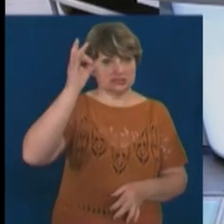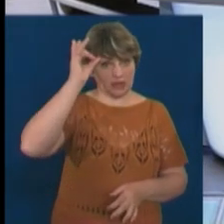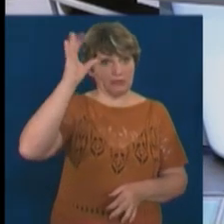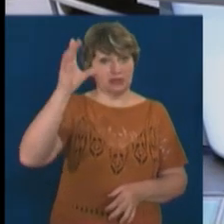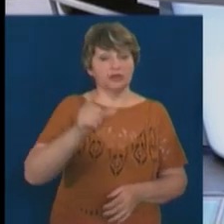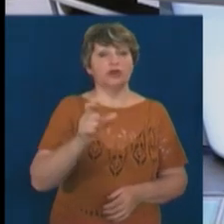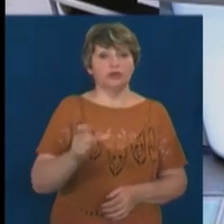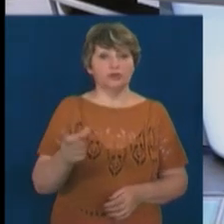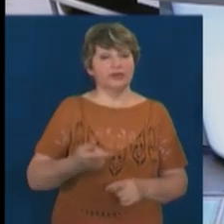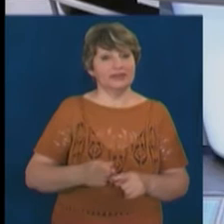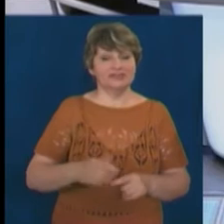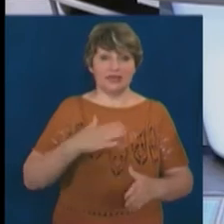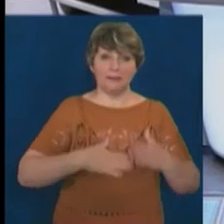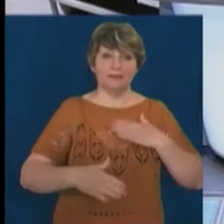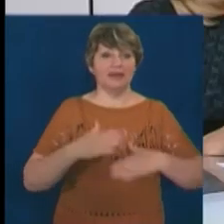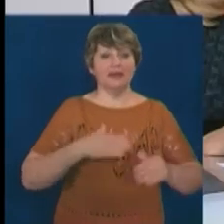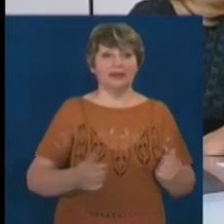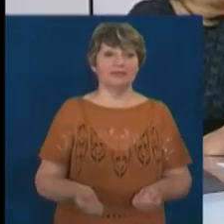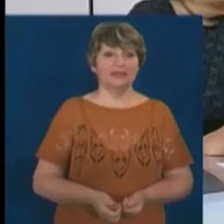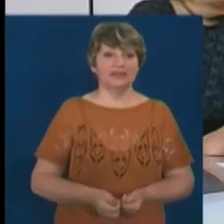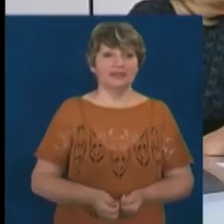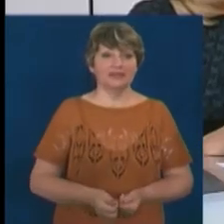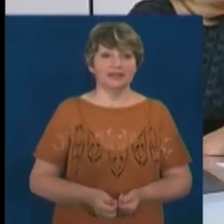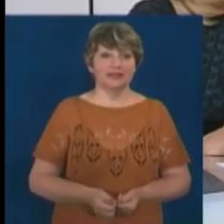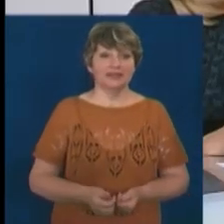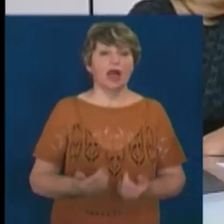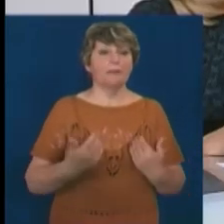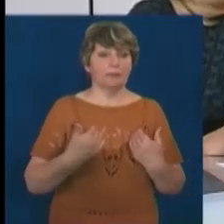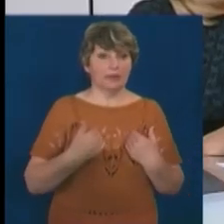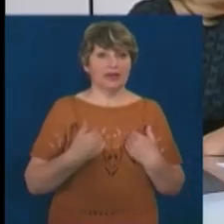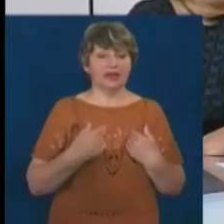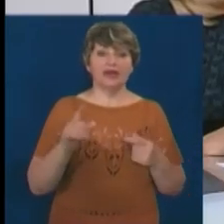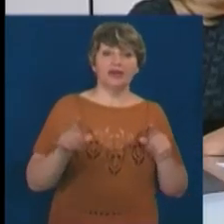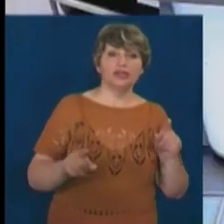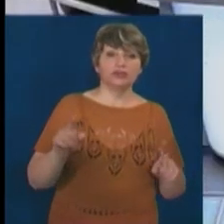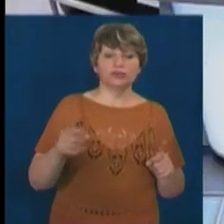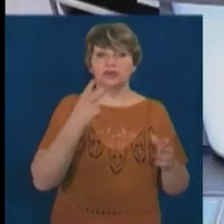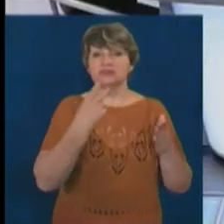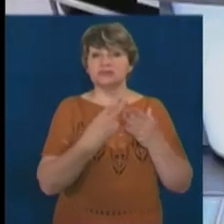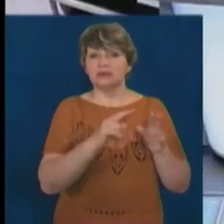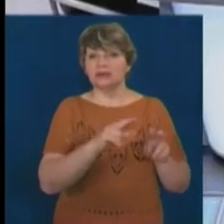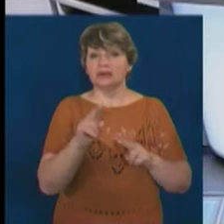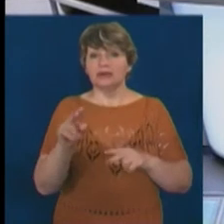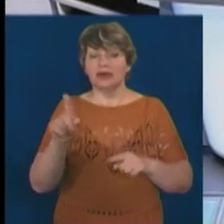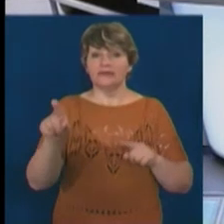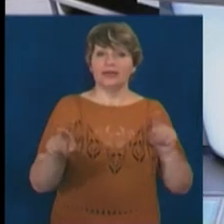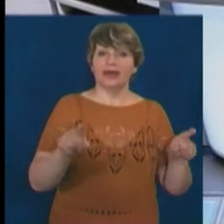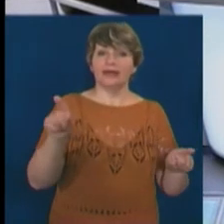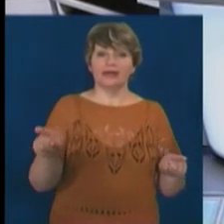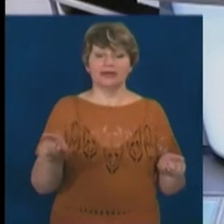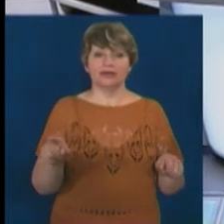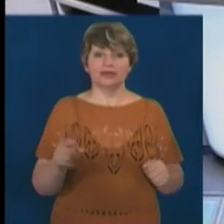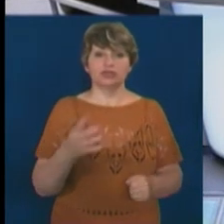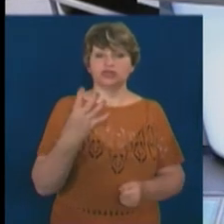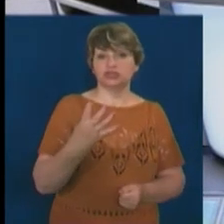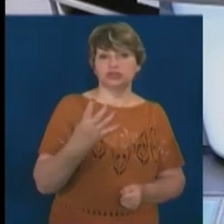Це теж дуже приємно. Учні перевершили своїх вчителів. І це дуже круто. Ми там інколи відслідковуємо, що декілька, вже там, я не знаю,